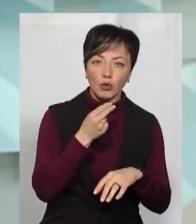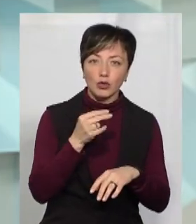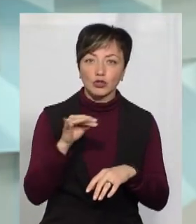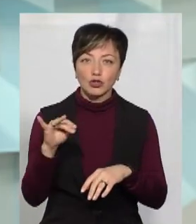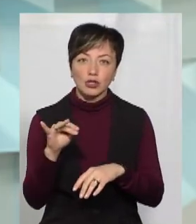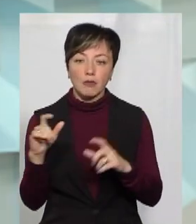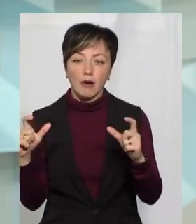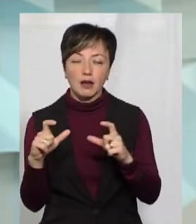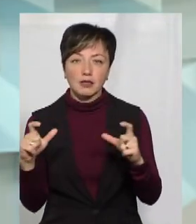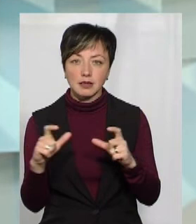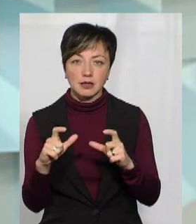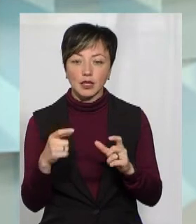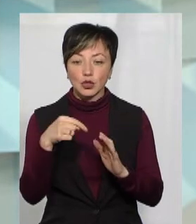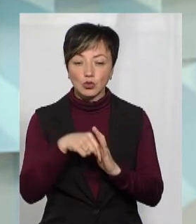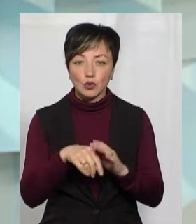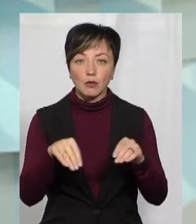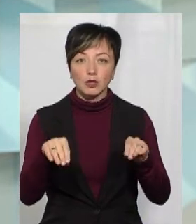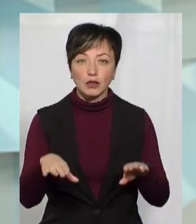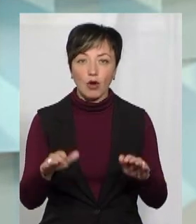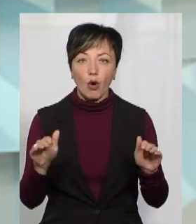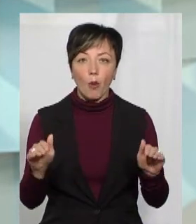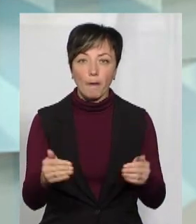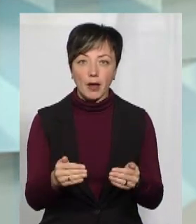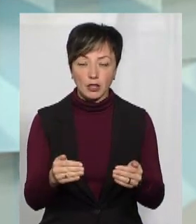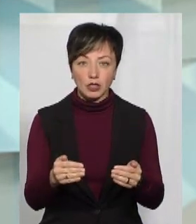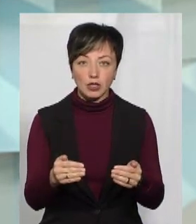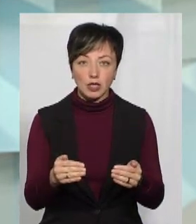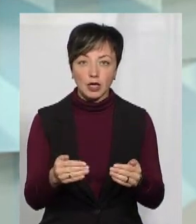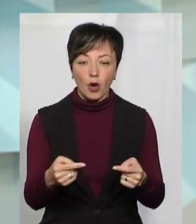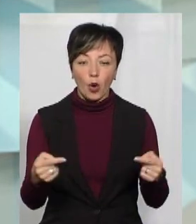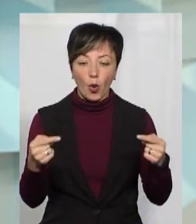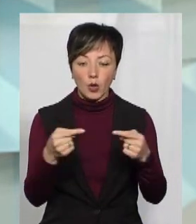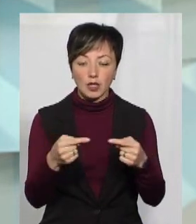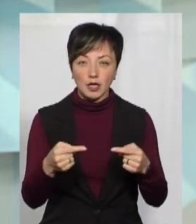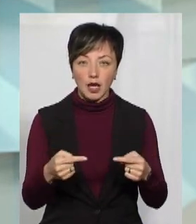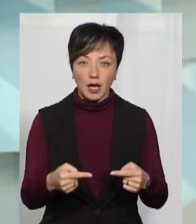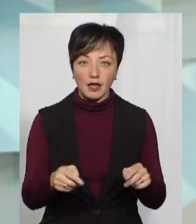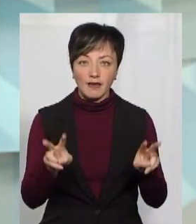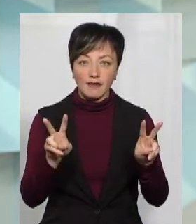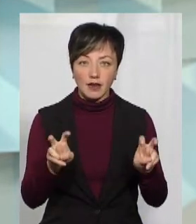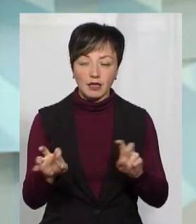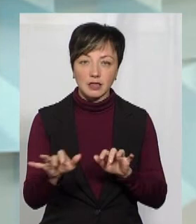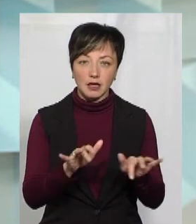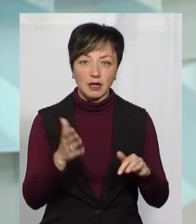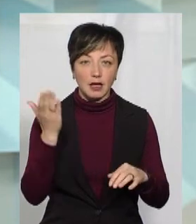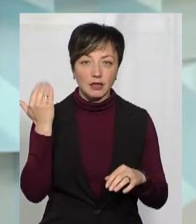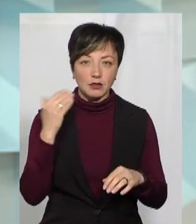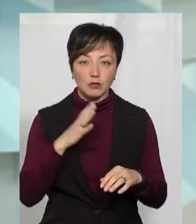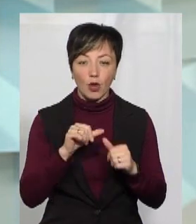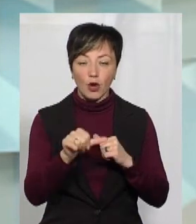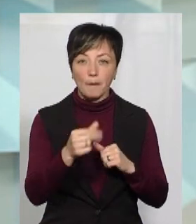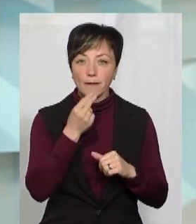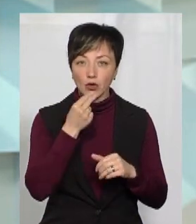торгівля в магазинах. Суть постанови обмежити конкретні види діяльності. Раніше було обмежено, окрім